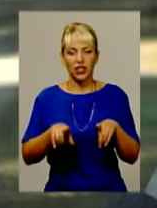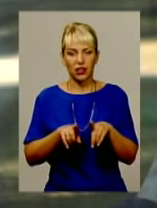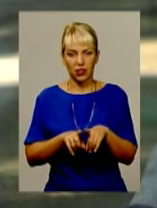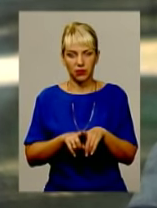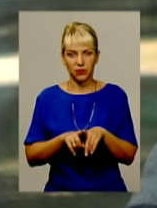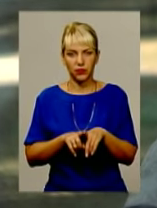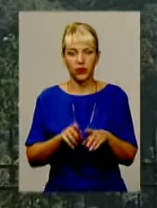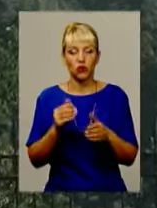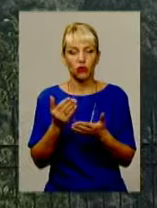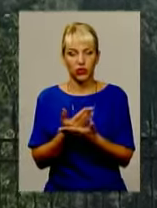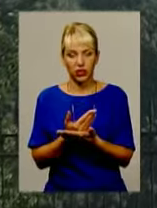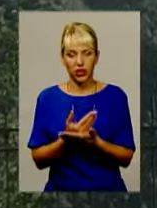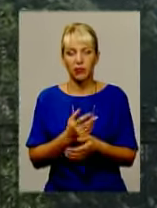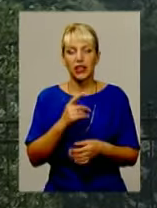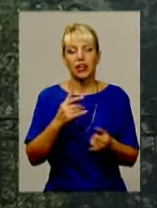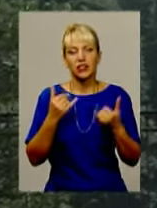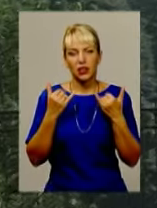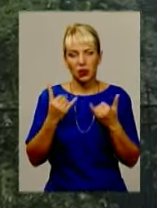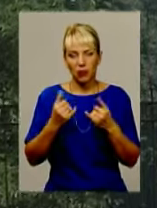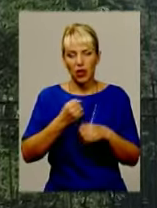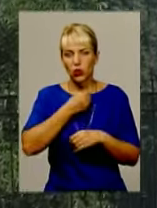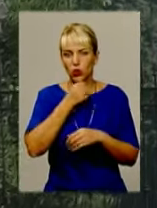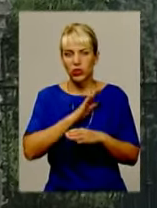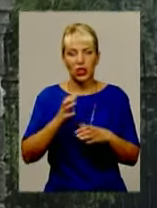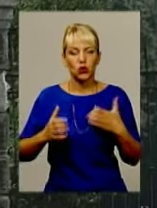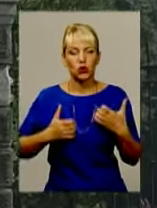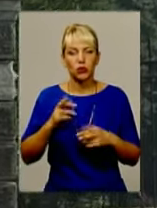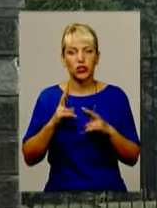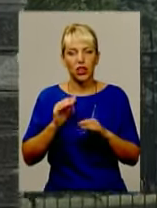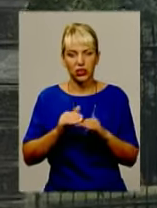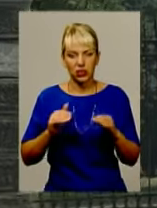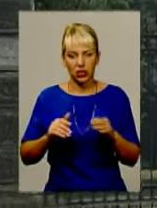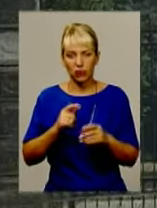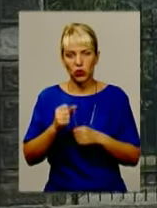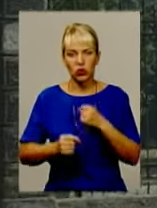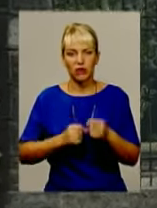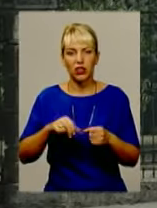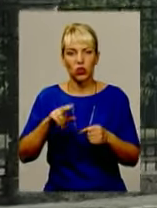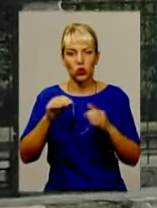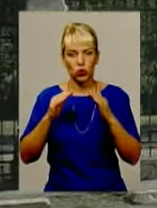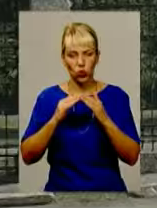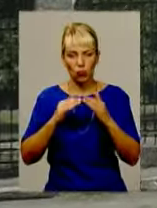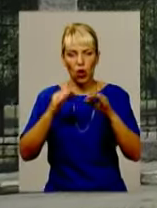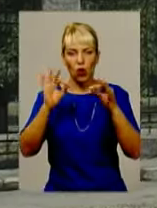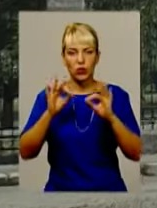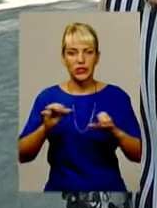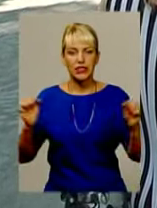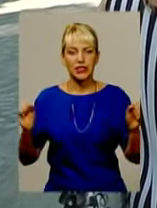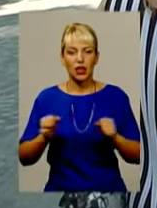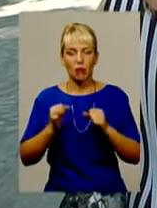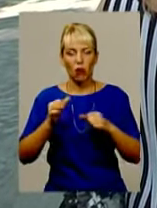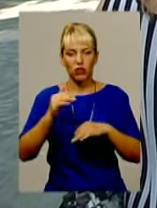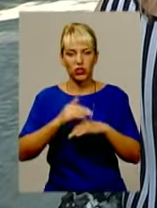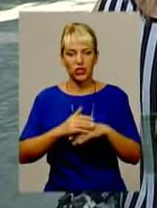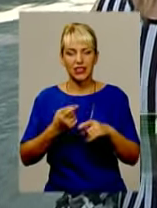новинка. Зате тепер дорослі не турбуються, як школярам діставатися додому осінньо-зимовими вечорами. Це